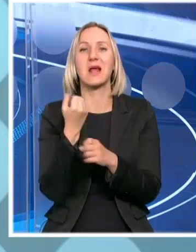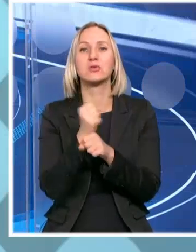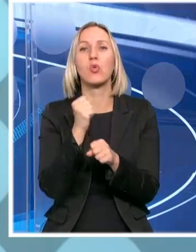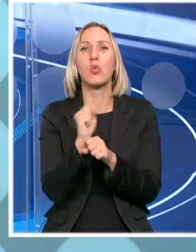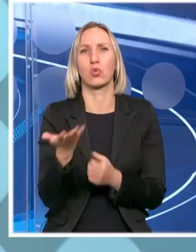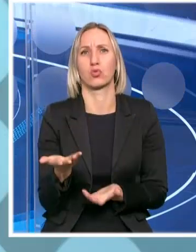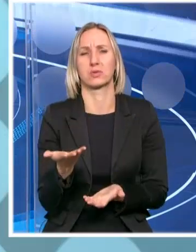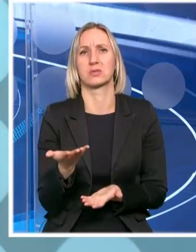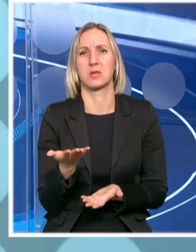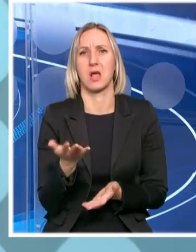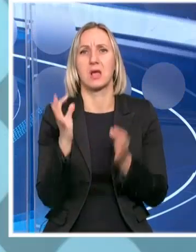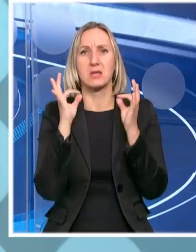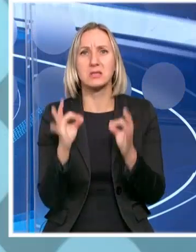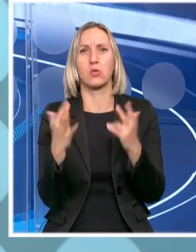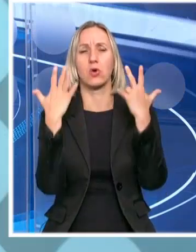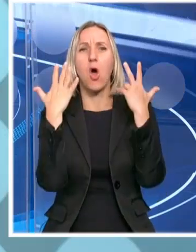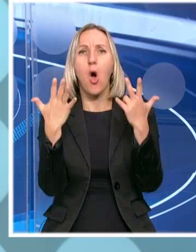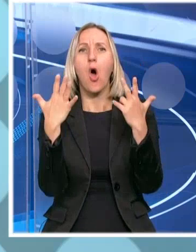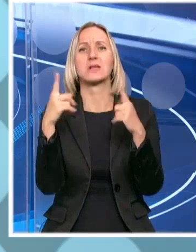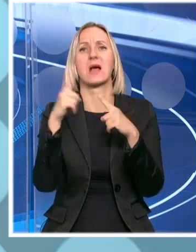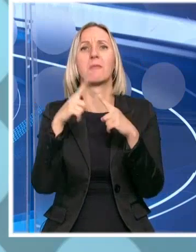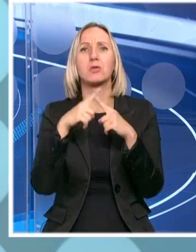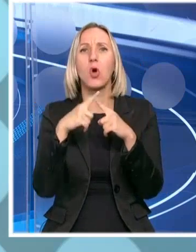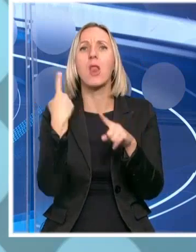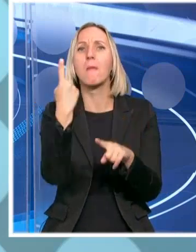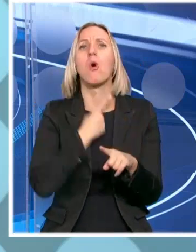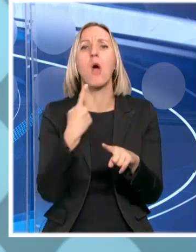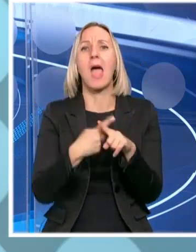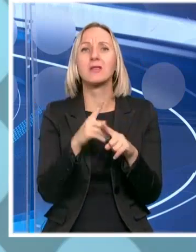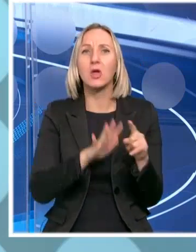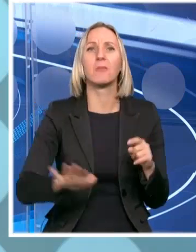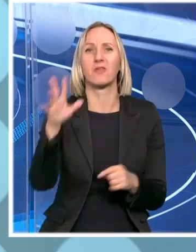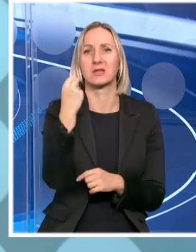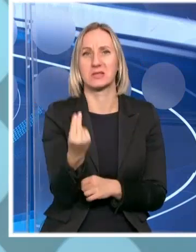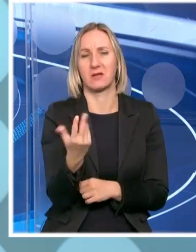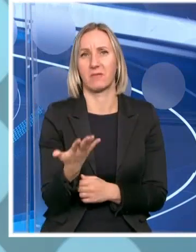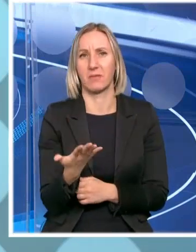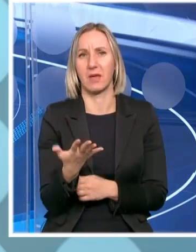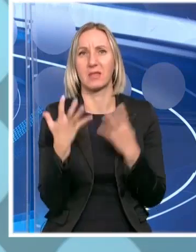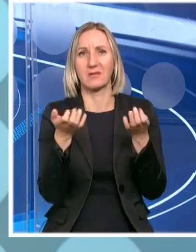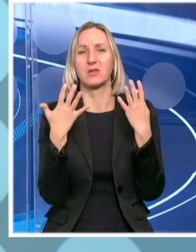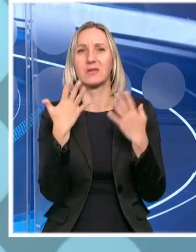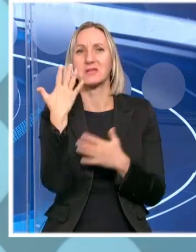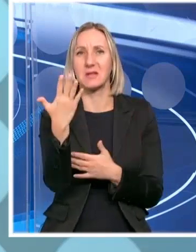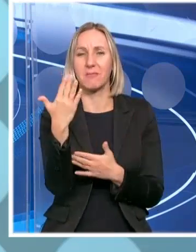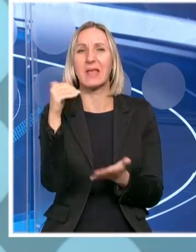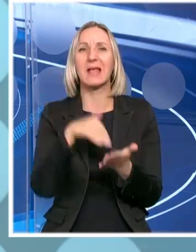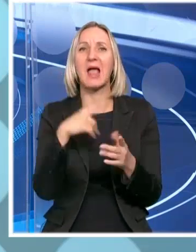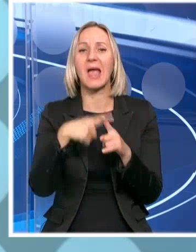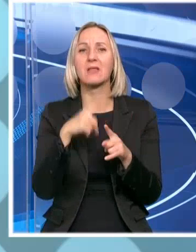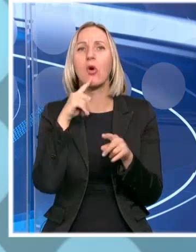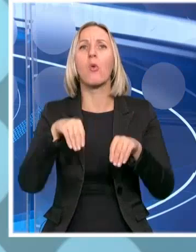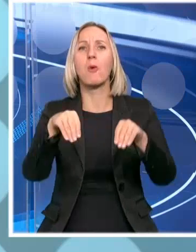sigurno osam tona po hektaru na čitavom prostoru Srbije. To je na 995 hiljada hektara kuko je posejano